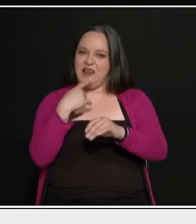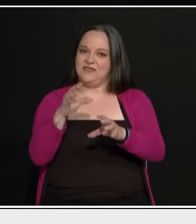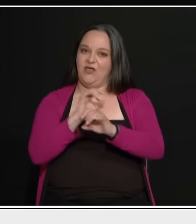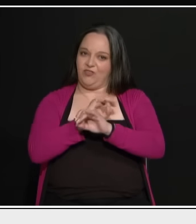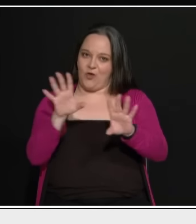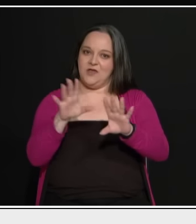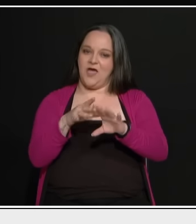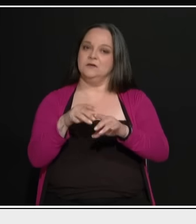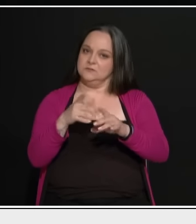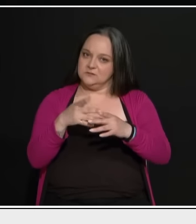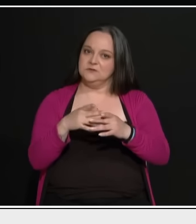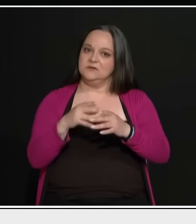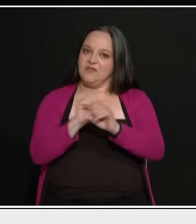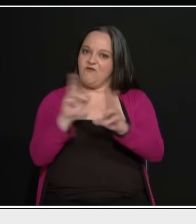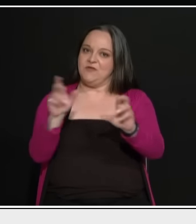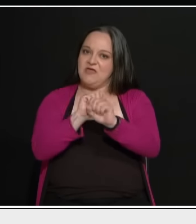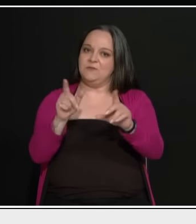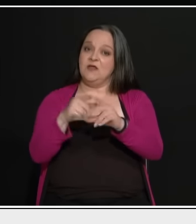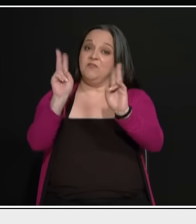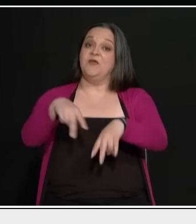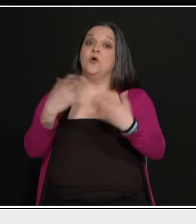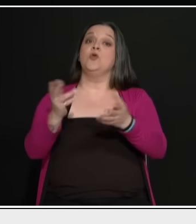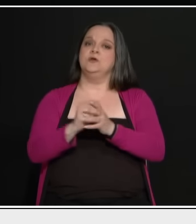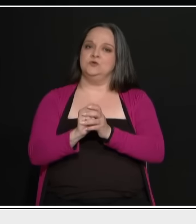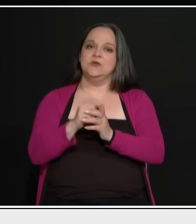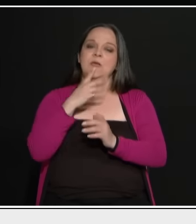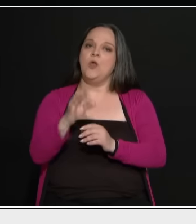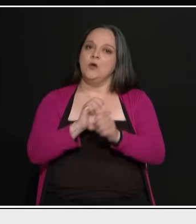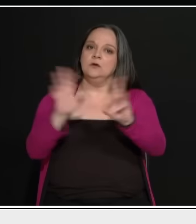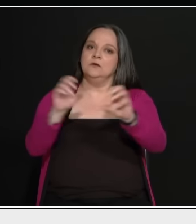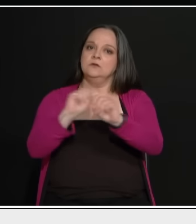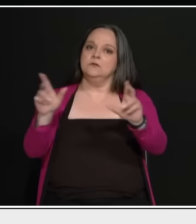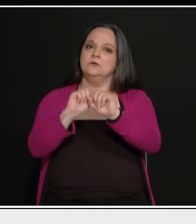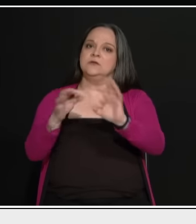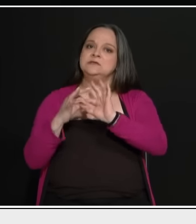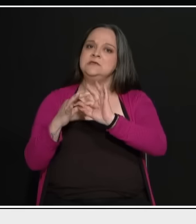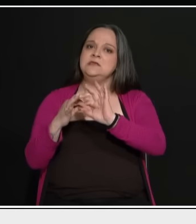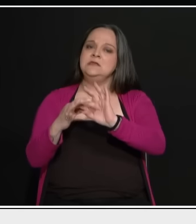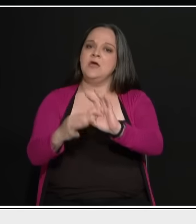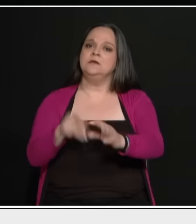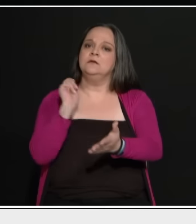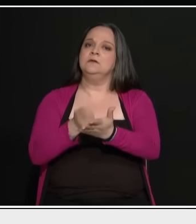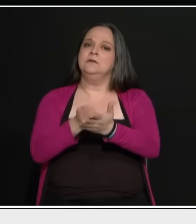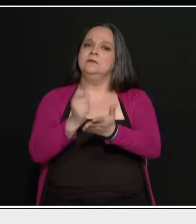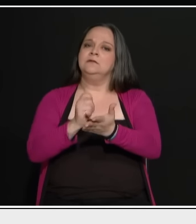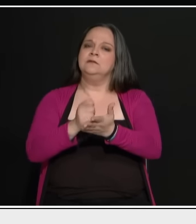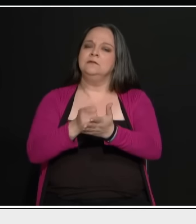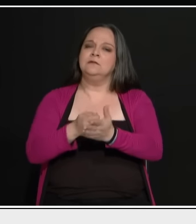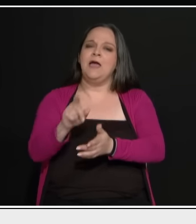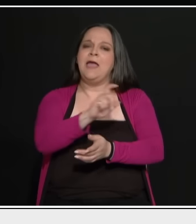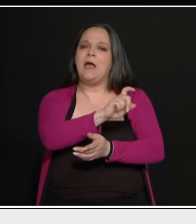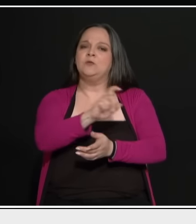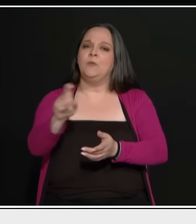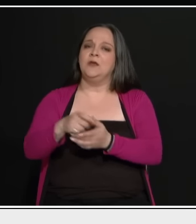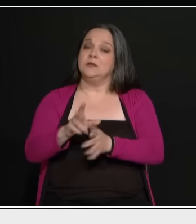το γνωρίζει το Μητσοτάκη ο κόσμος. Γιατί βάζει σποτ. Γιατί ρίχνουν εχατομμύρια. Και μάλιστα χρωστάνε και 400